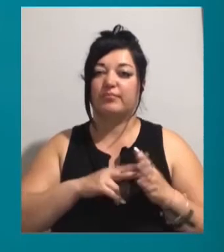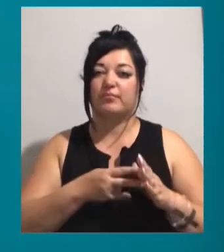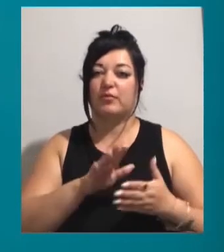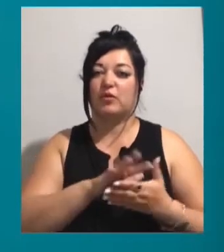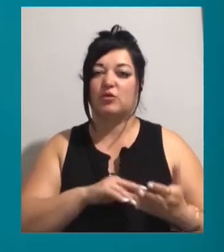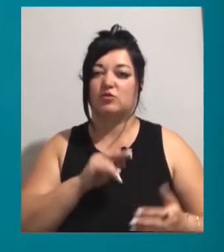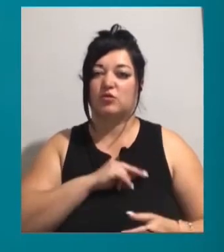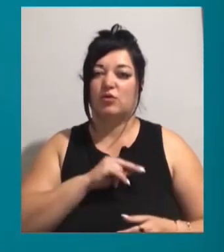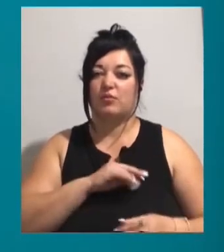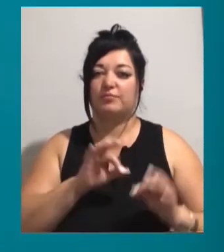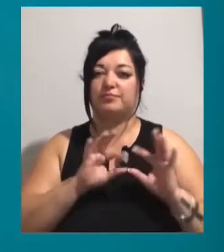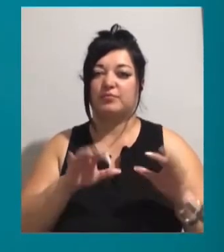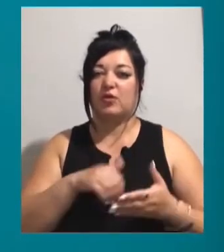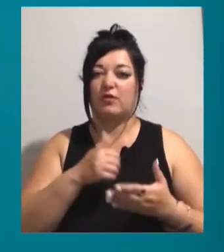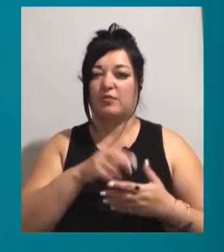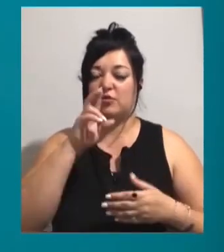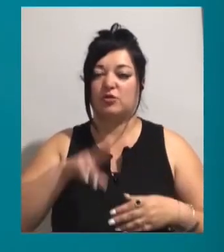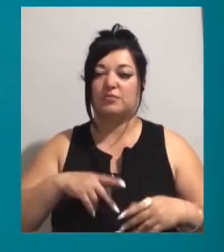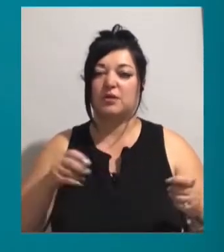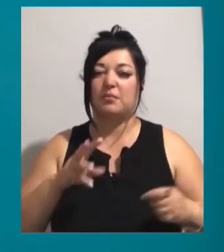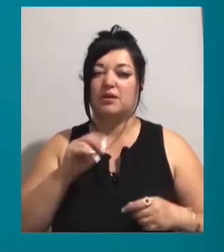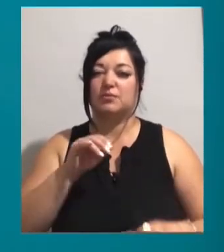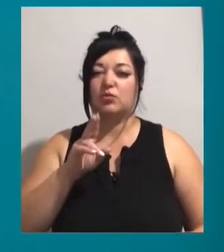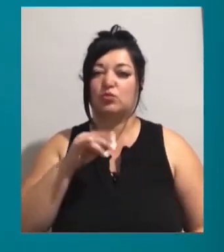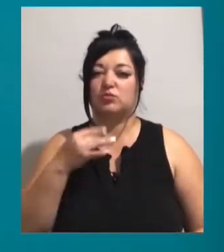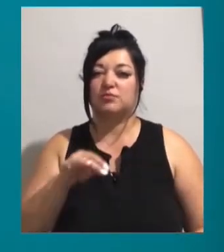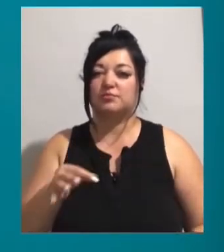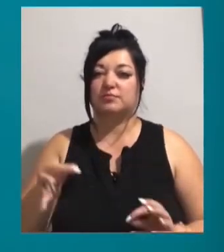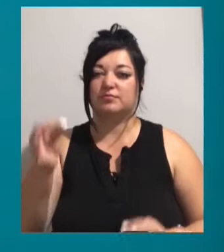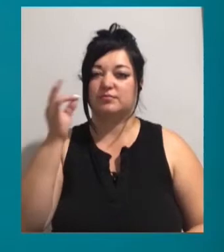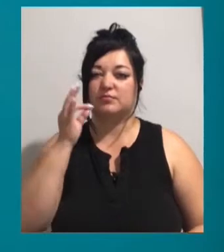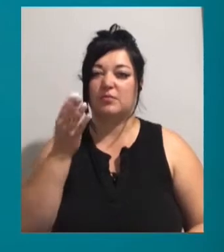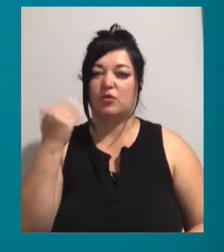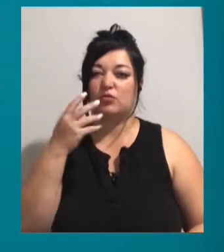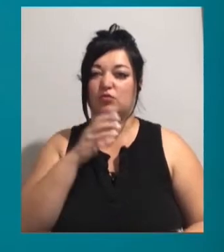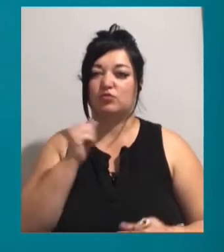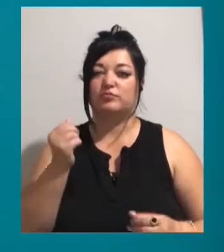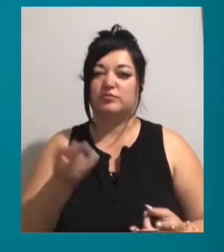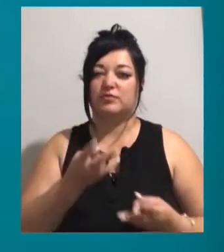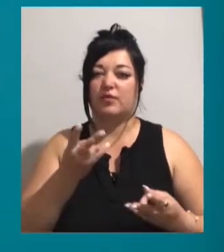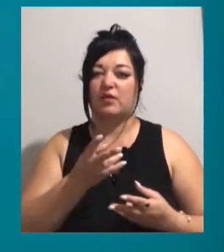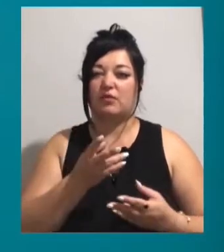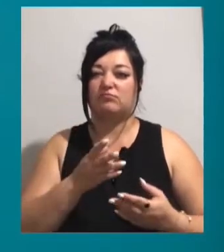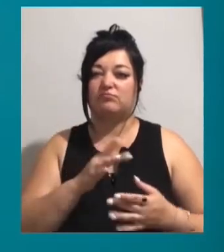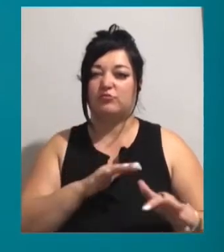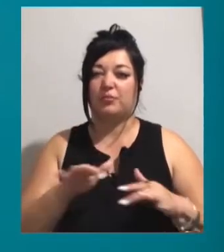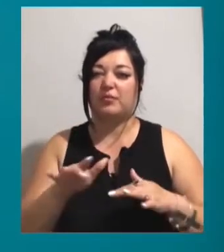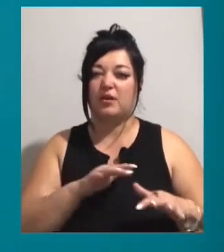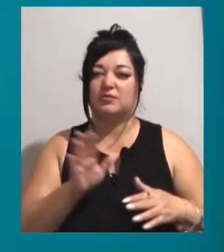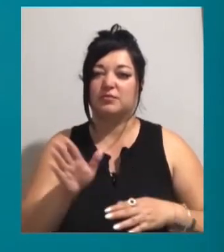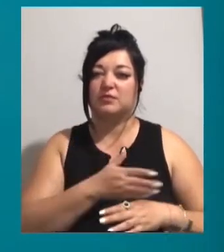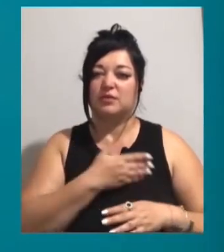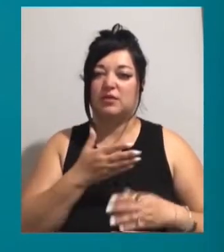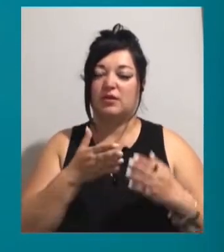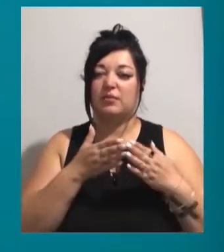голова Одеської облдержадміністрації Максим Куций. Зазначимо, минулої ночі тривала операція з прибирання танкера з одеського пляжу Дельфін.